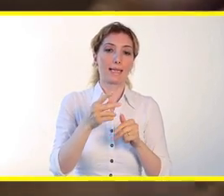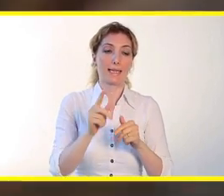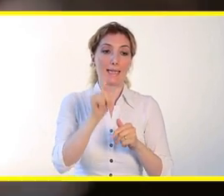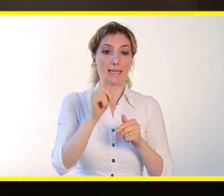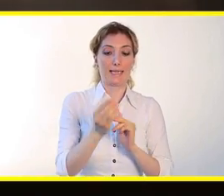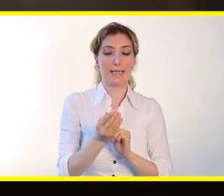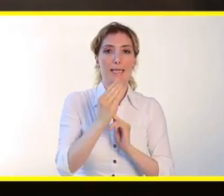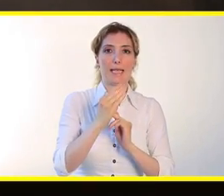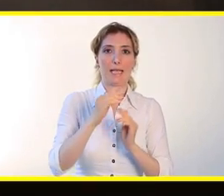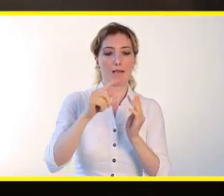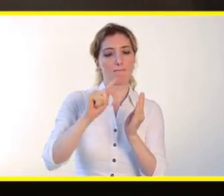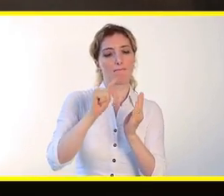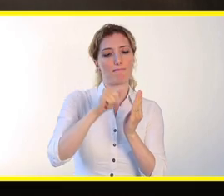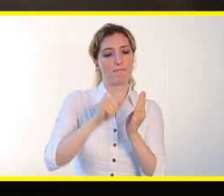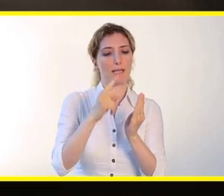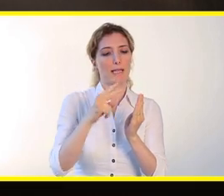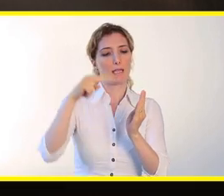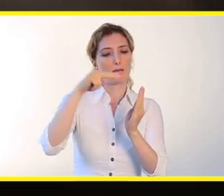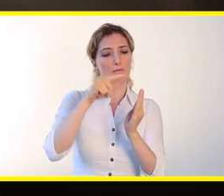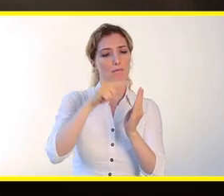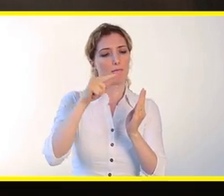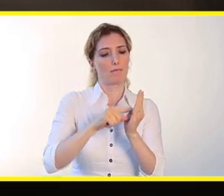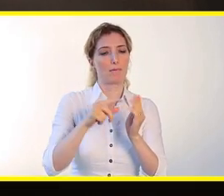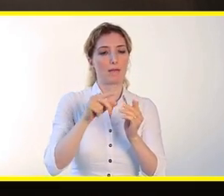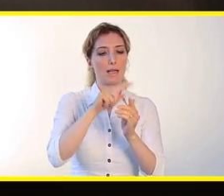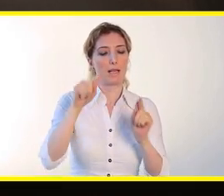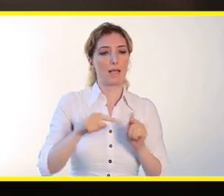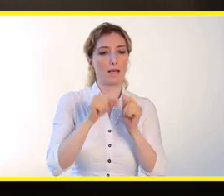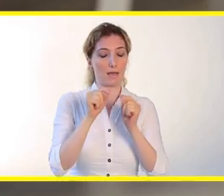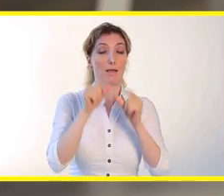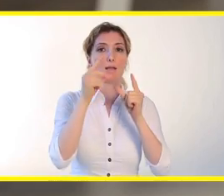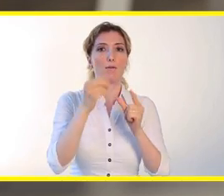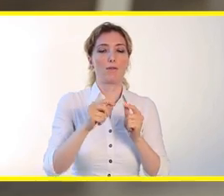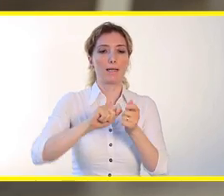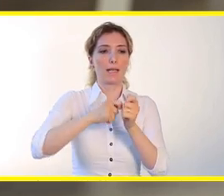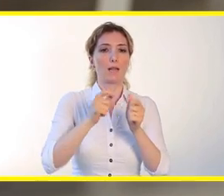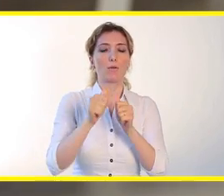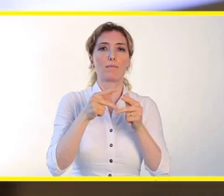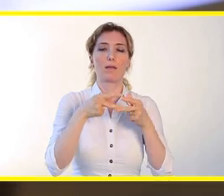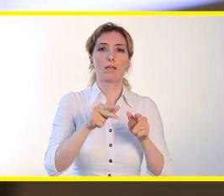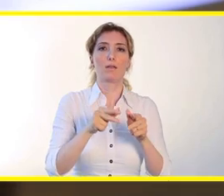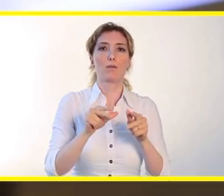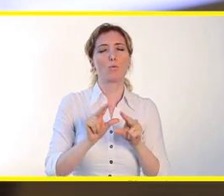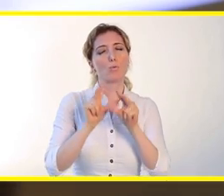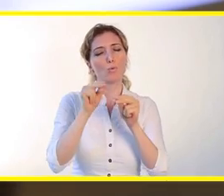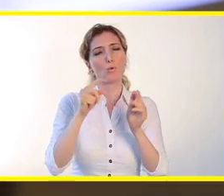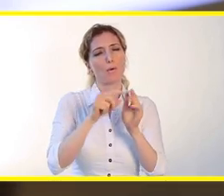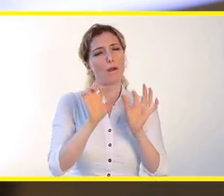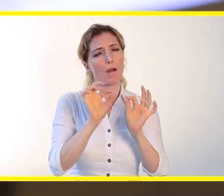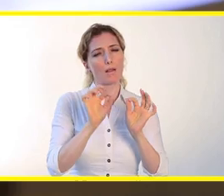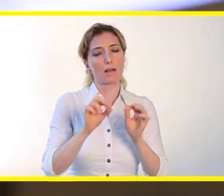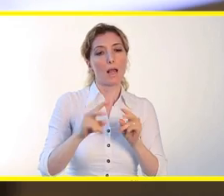dikey konuma getirip ekrana 2 kez dokunduğunuzda ekran canlanarak kilit ekranı açılacaktır. Uyku